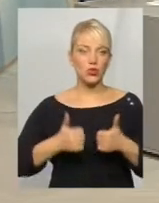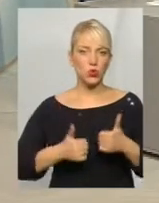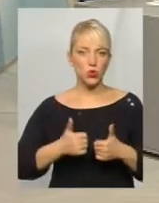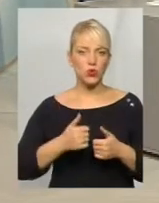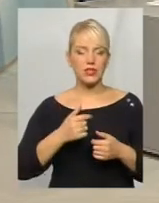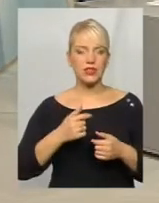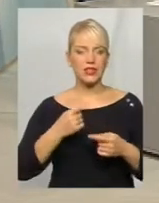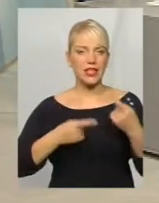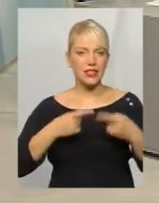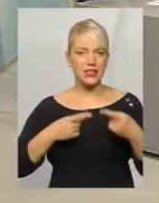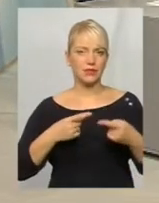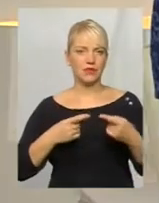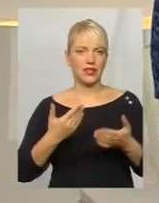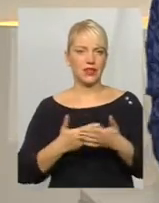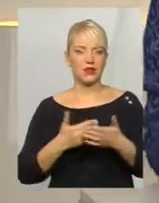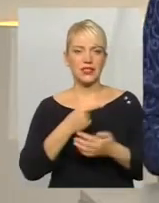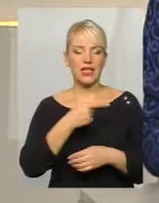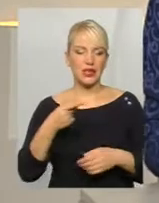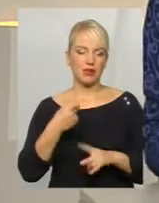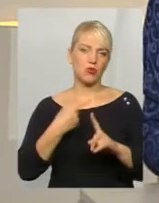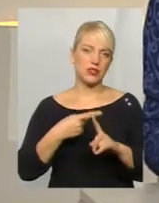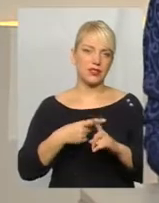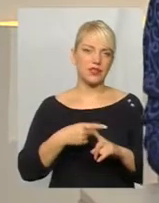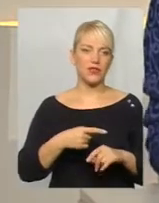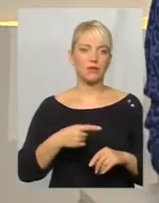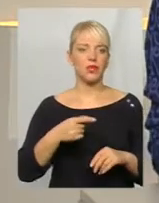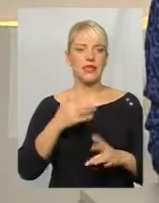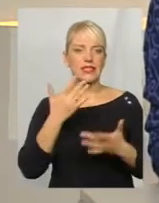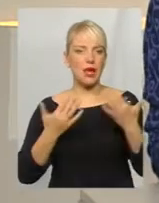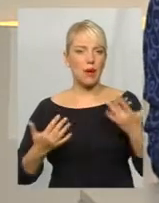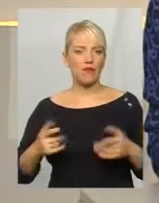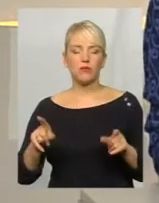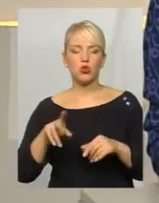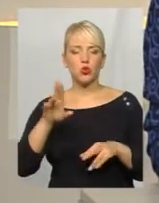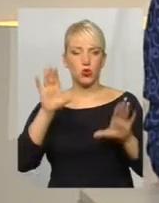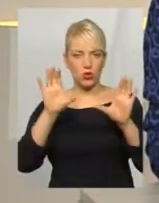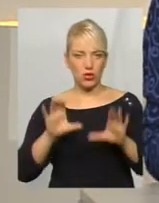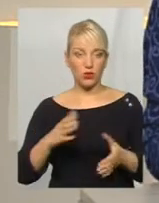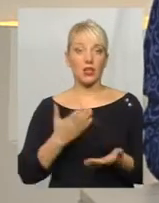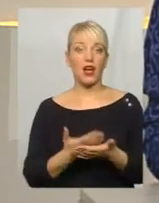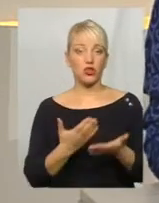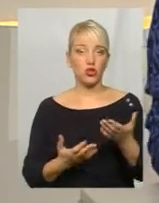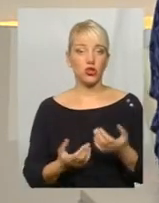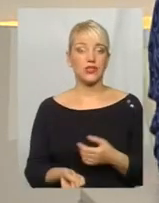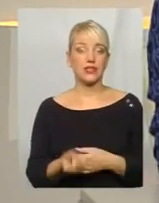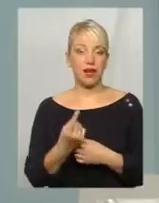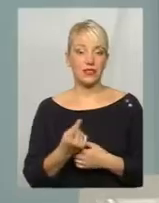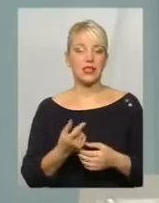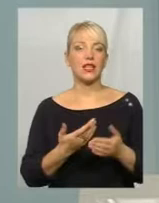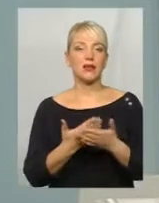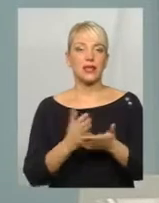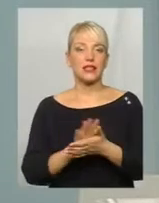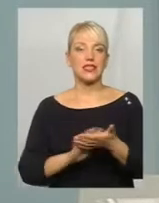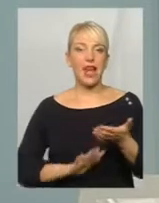негативним забарвленням, позитивним забарвленням довкола цього закону, якщо з'явиться заяви батьків,